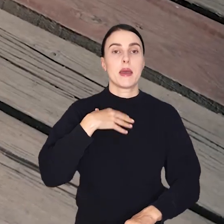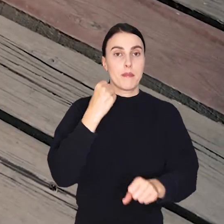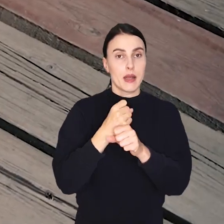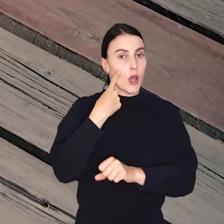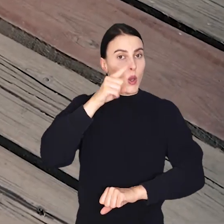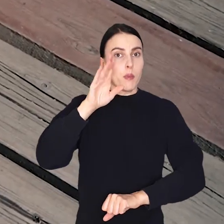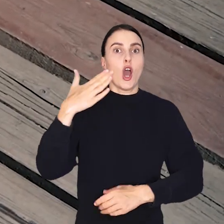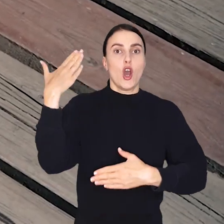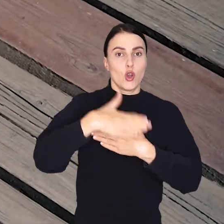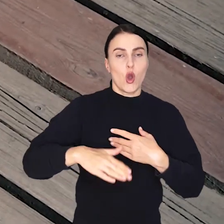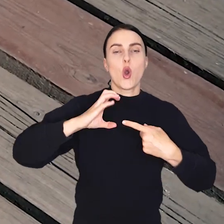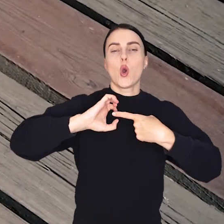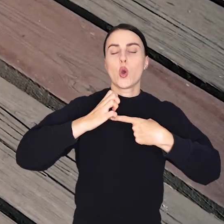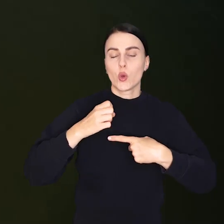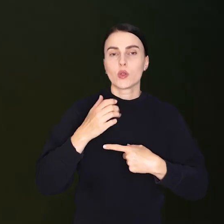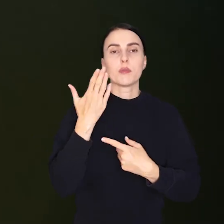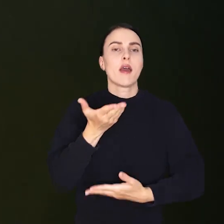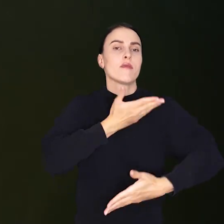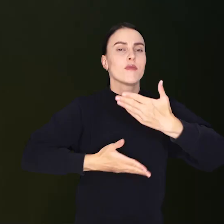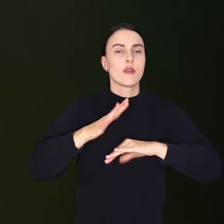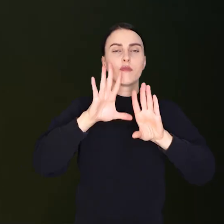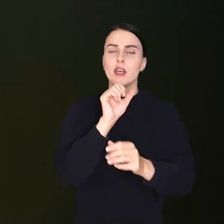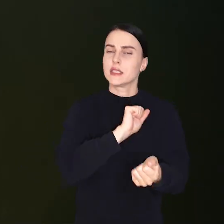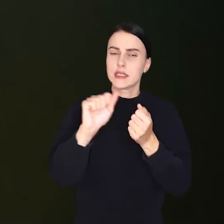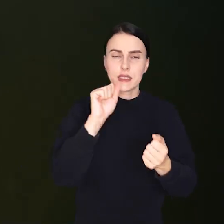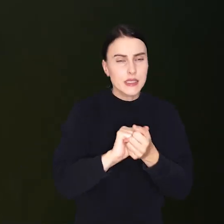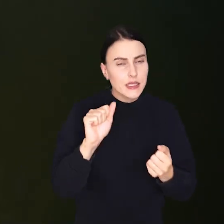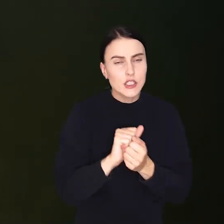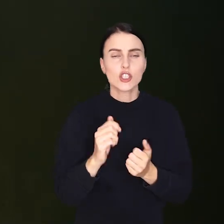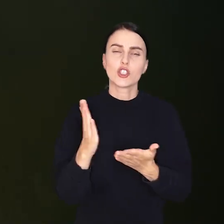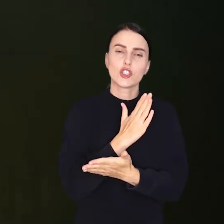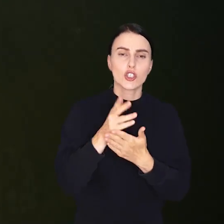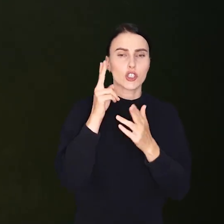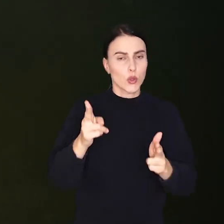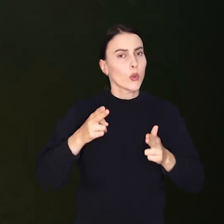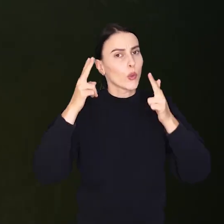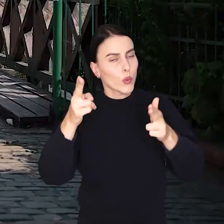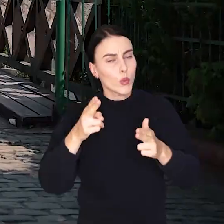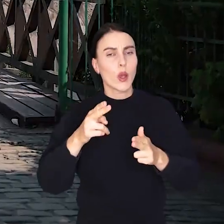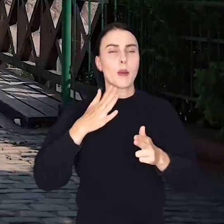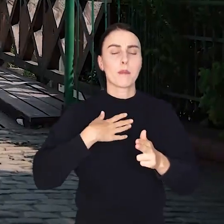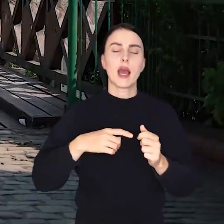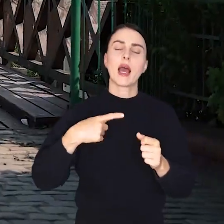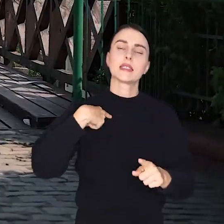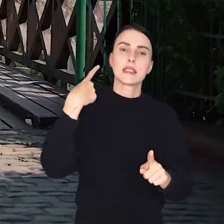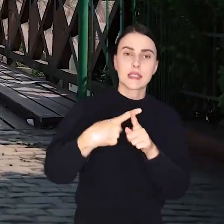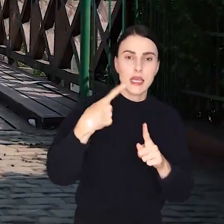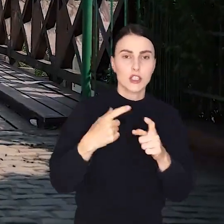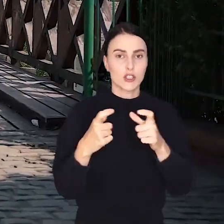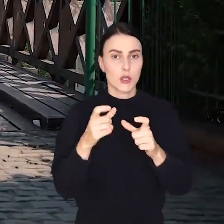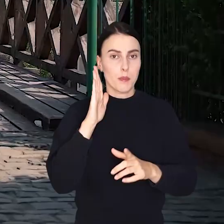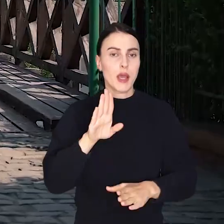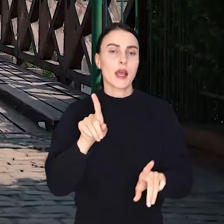powinny zakończyć się w grudniu. Wymienione zostaną wszystkie zniszczone i wysłużone elementy pomostu, a elementy stalowe i ceglane